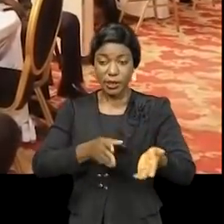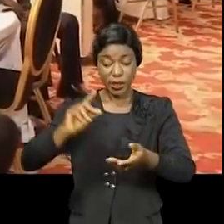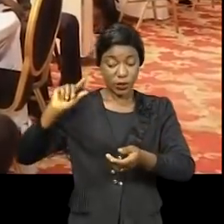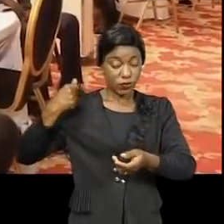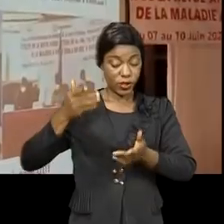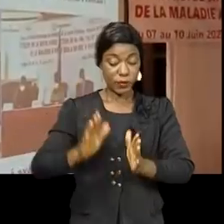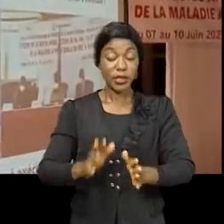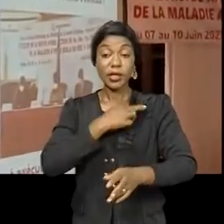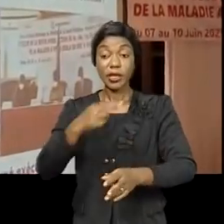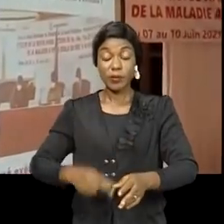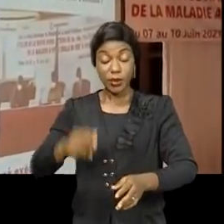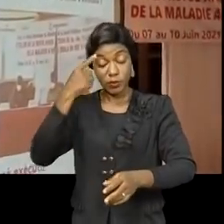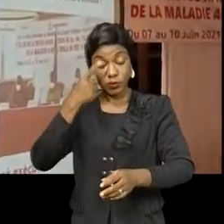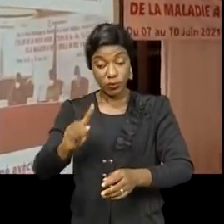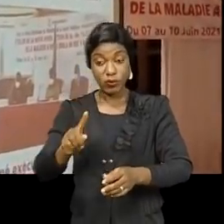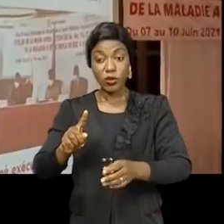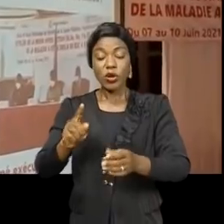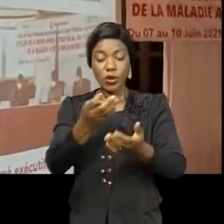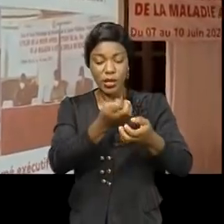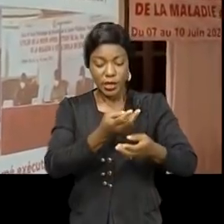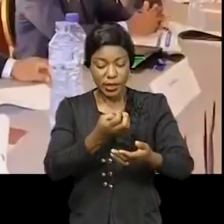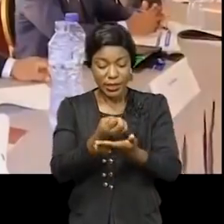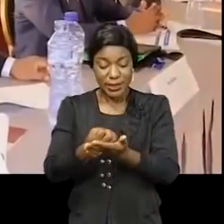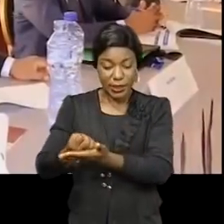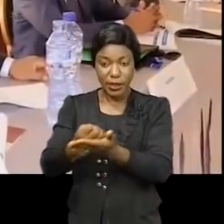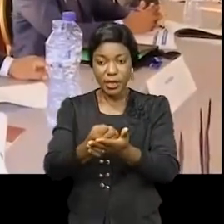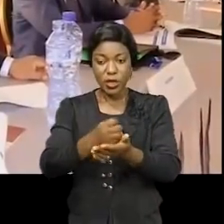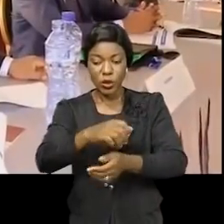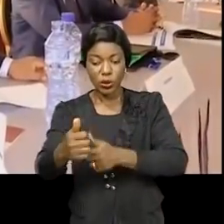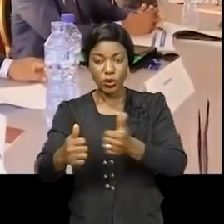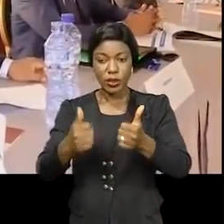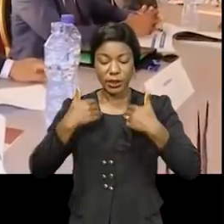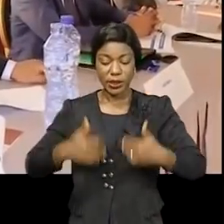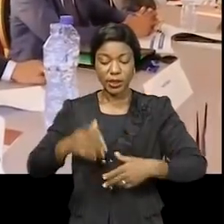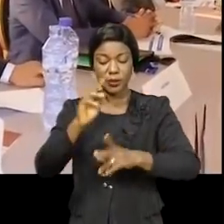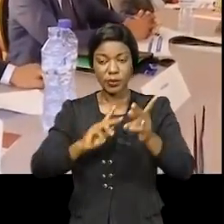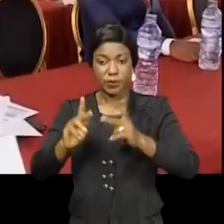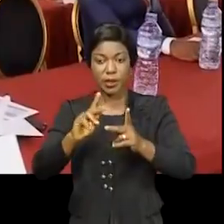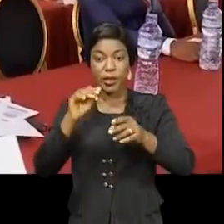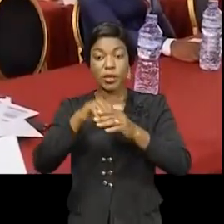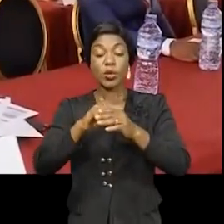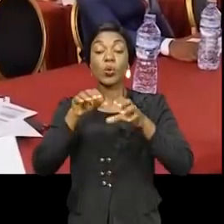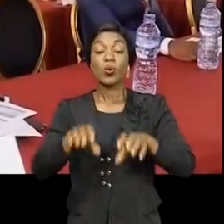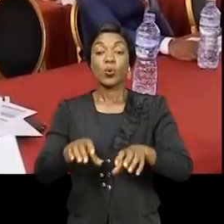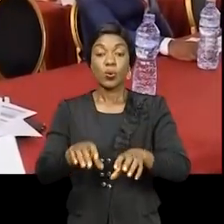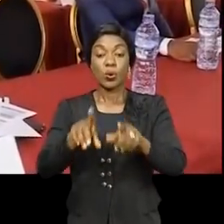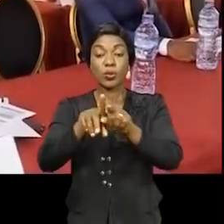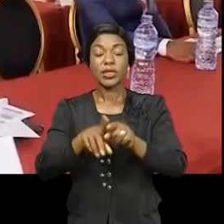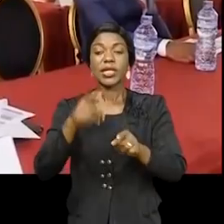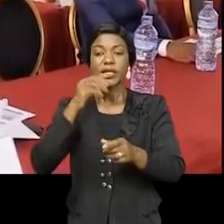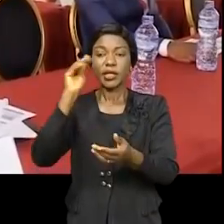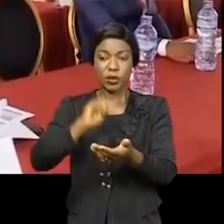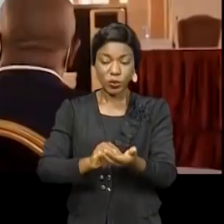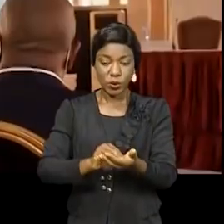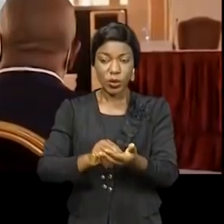République à jeter les bases d'une gestion optimale des différents événements de santé publique futurs en RDC. Ainsi souligne-t-il l